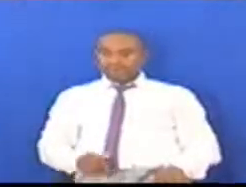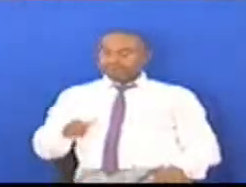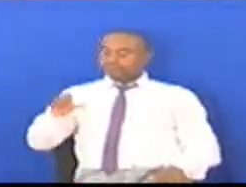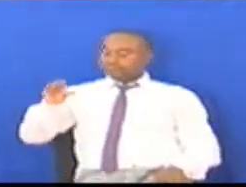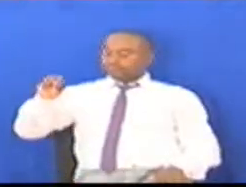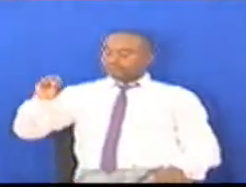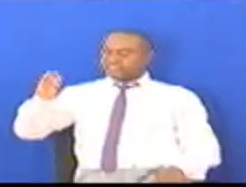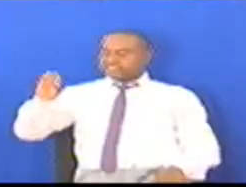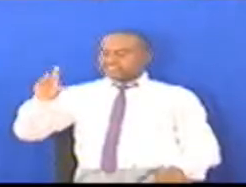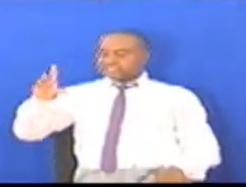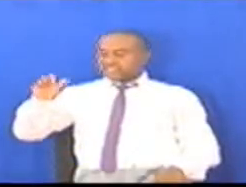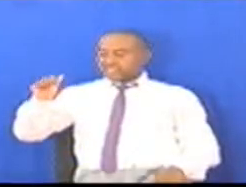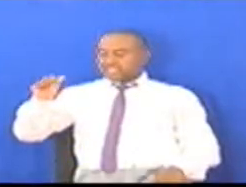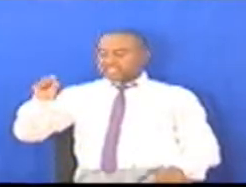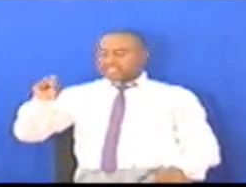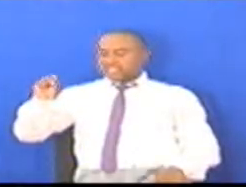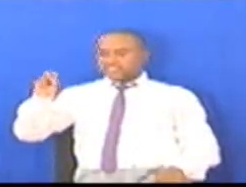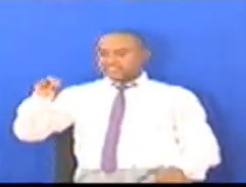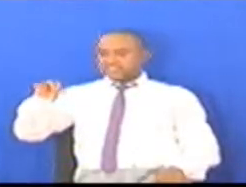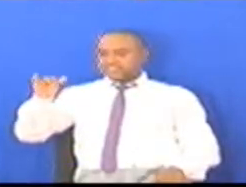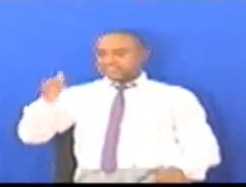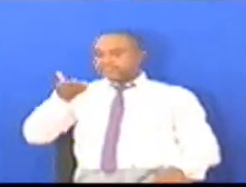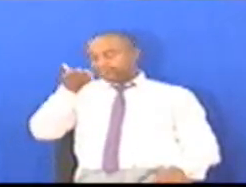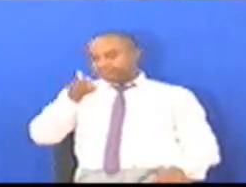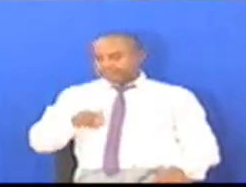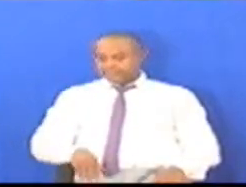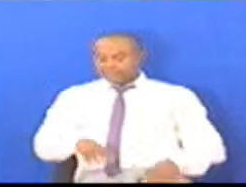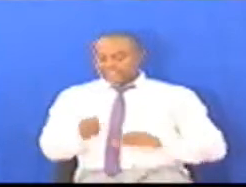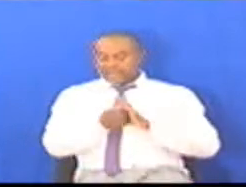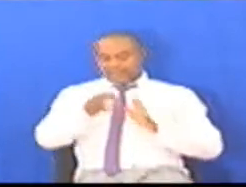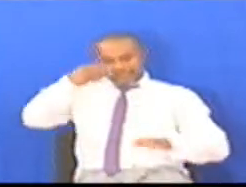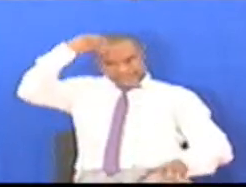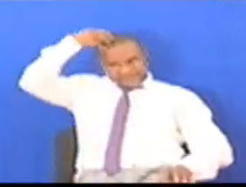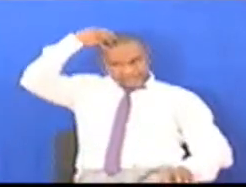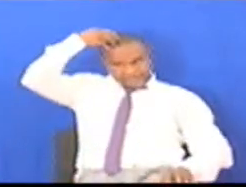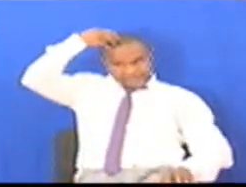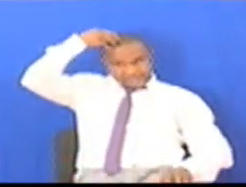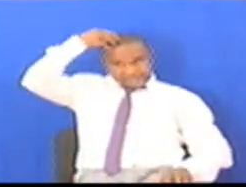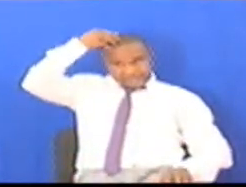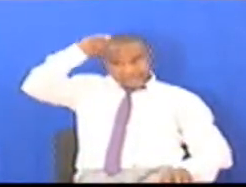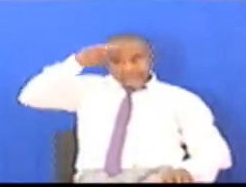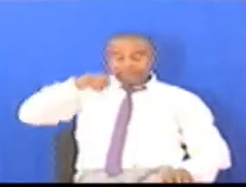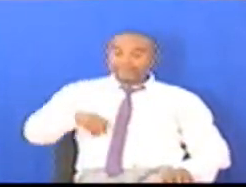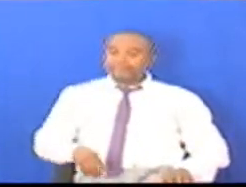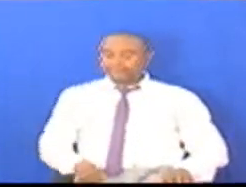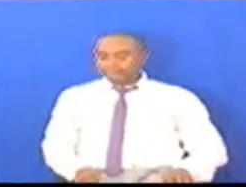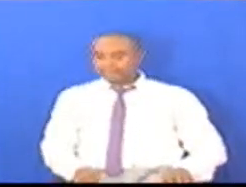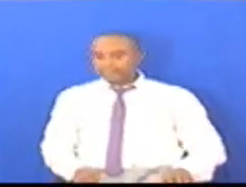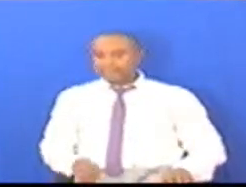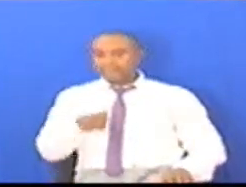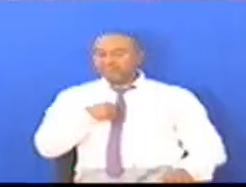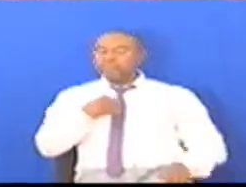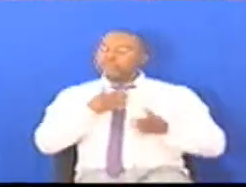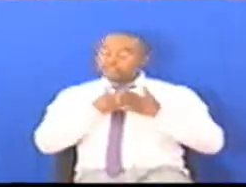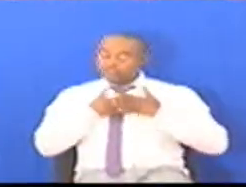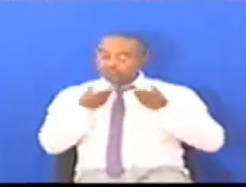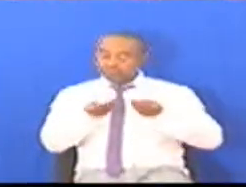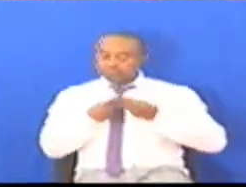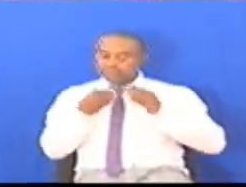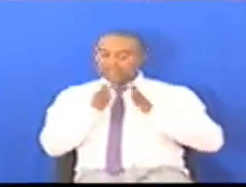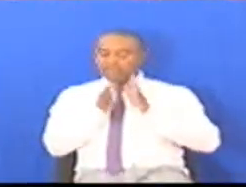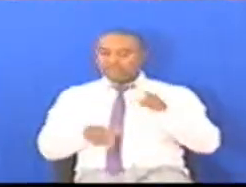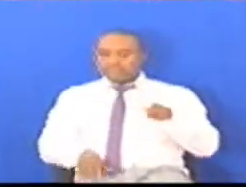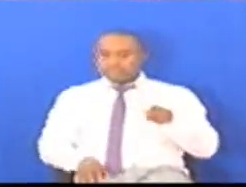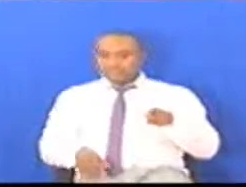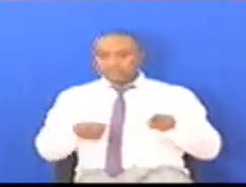Na mwishmiwa Ruth Molle la agenda Mwishmiwa speaker na kushukuru kunipanafasi Mwishmiwa speaker na wamba